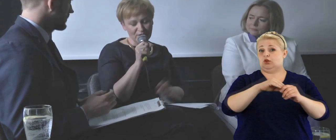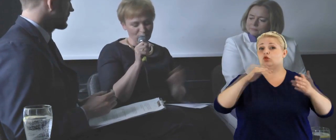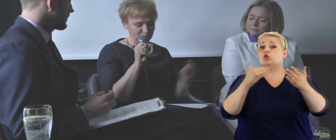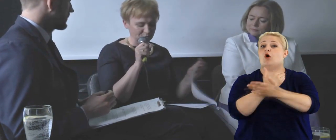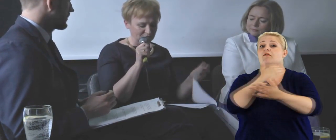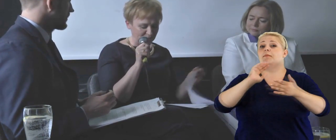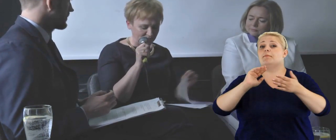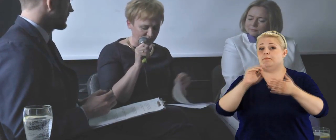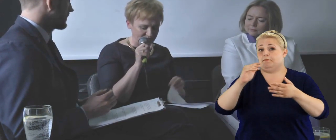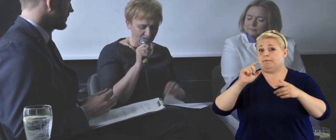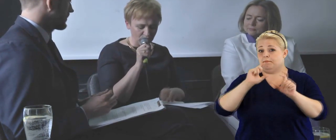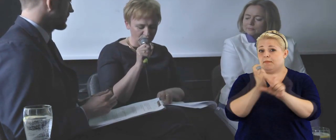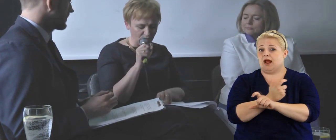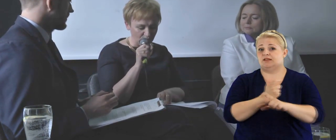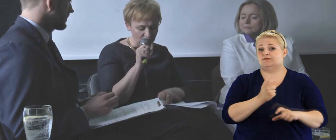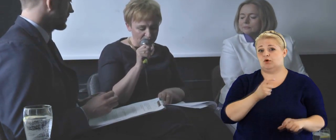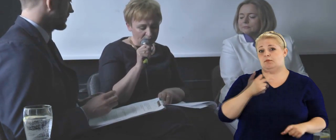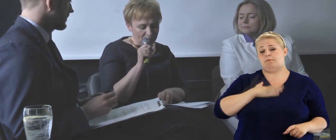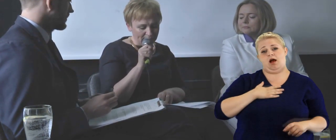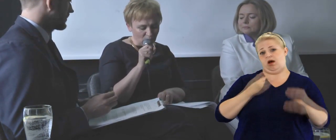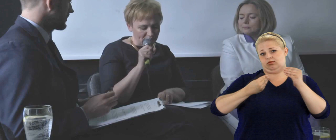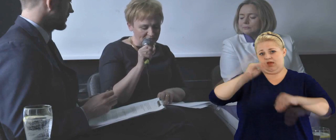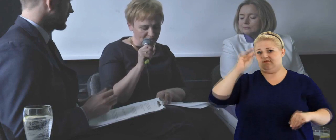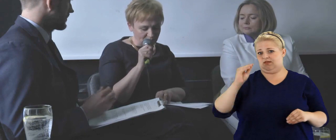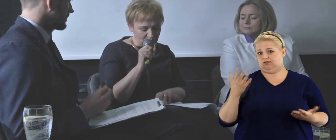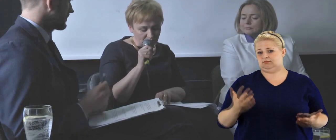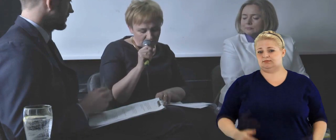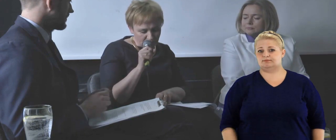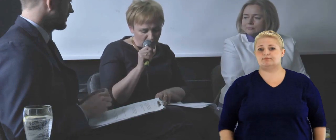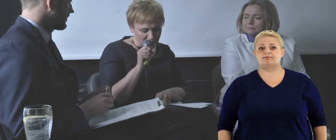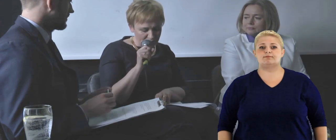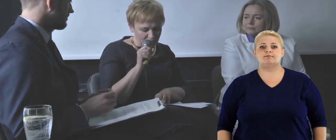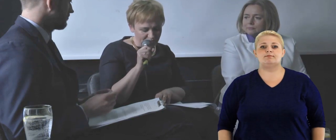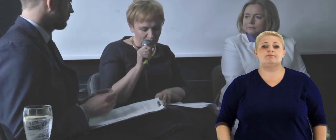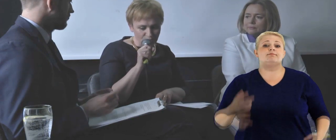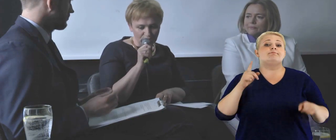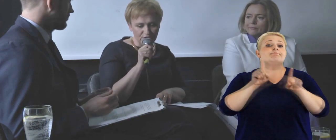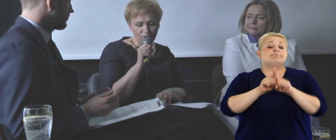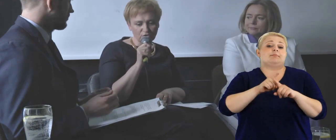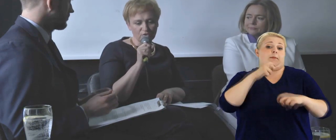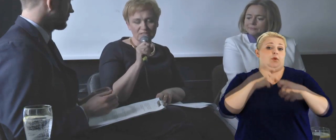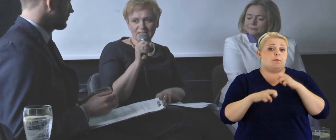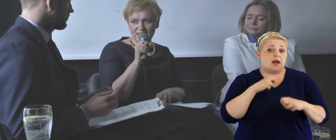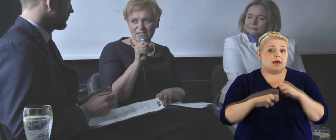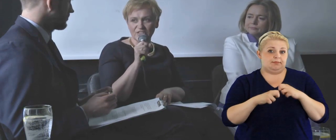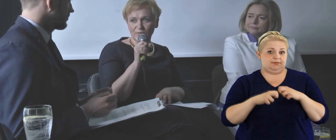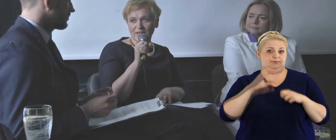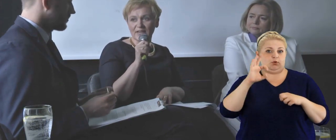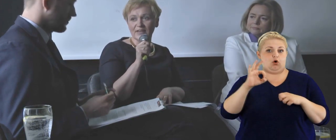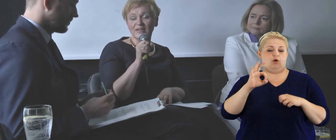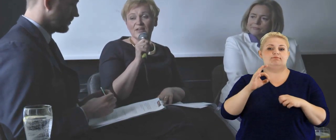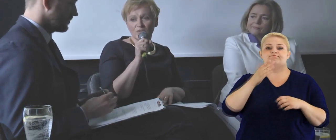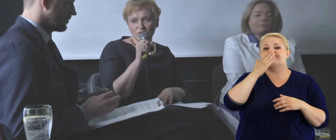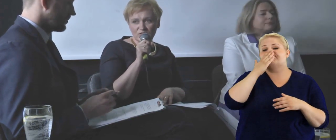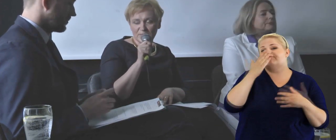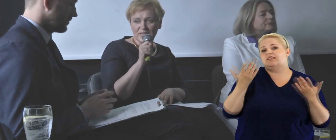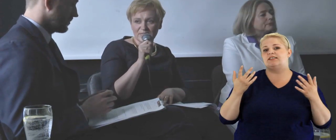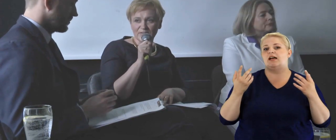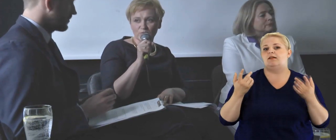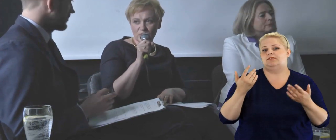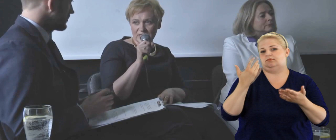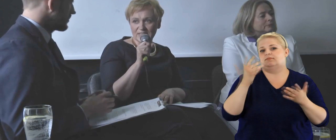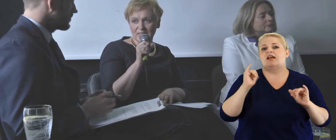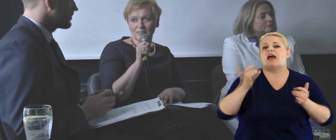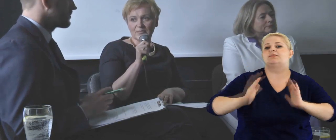przepraszam, najwięcej ilościowo. Natomiast problemy pojawiają się, jeśli chodzi o strategię działania, to, co